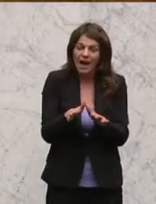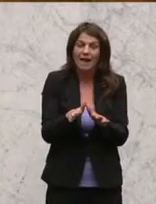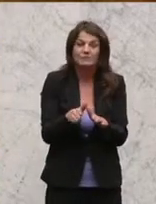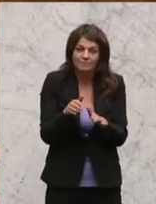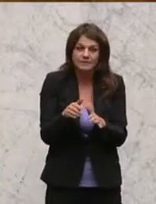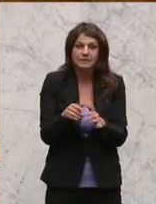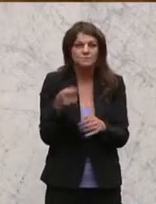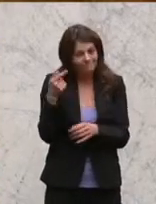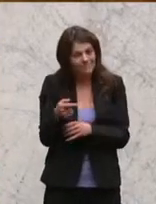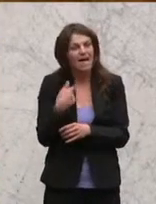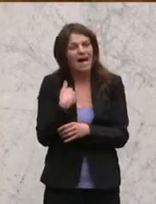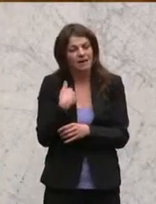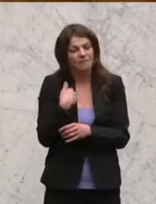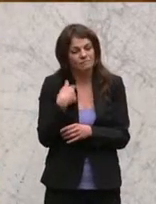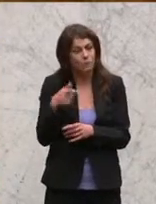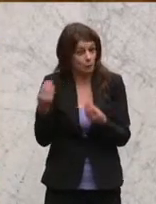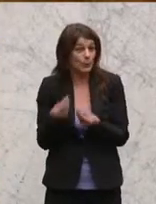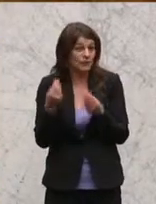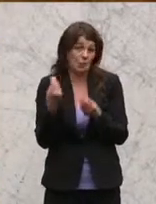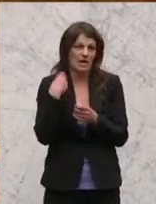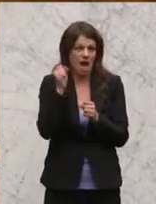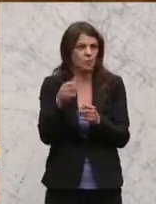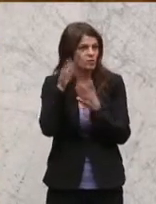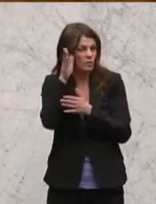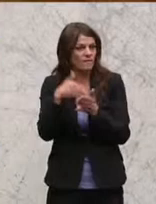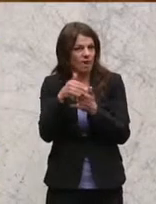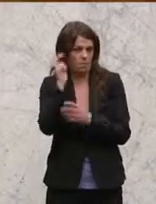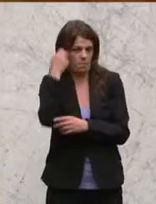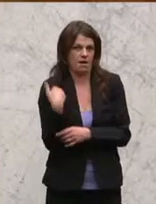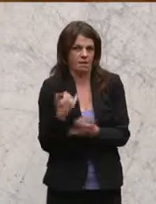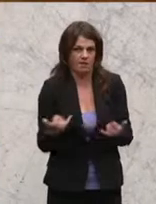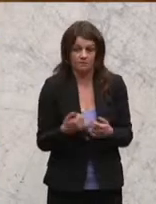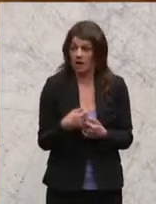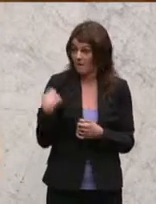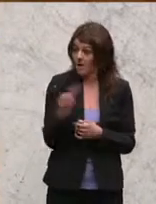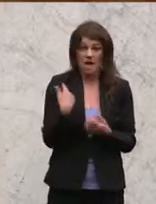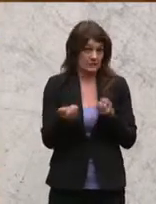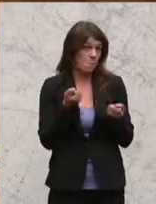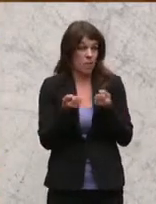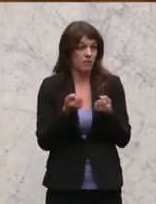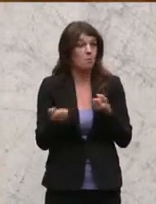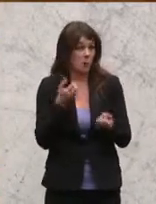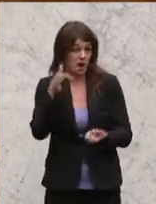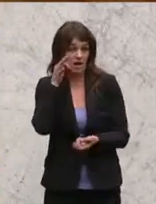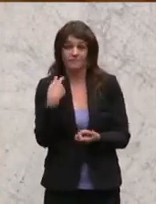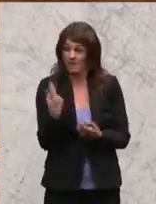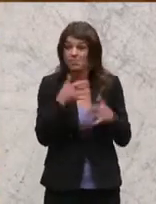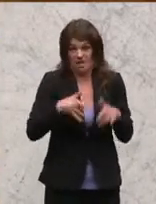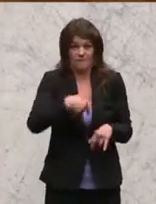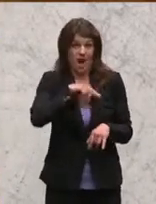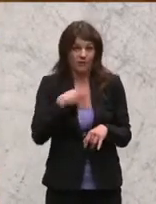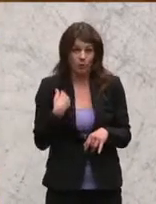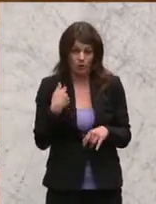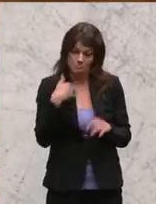darüber nachzudenken. Denn wir tragen alle als Politikerinnen und Politiker Verantwortung, die